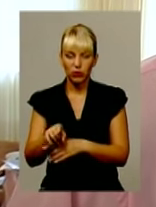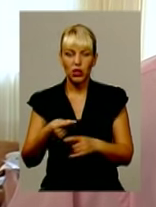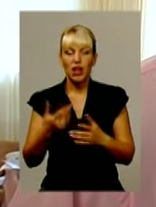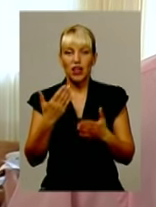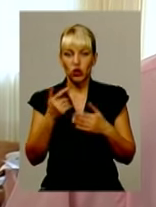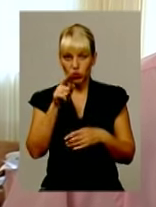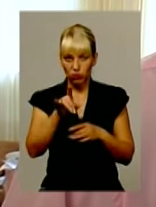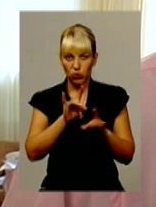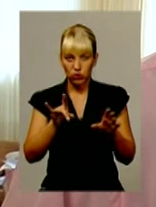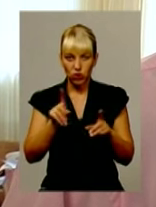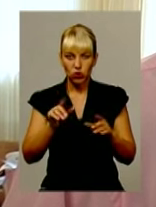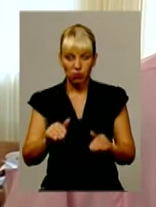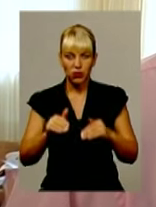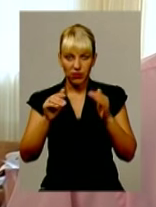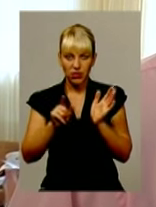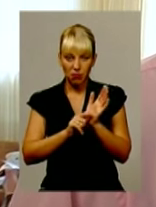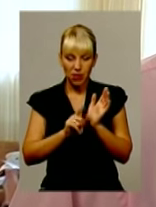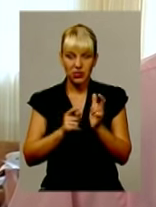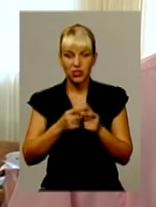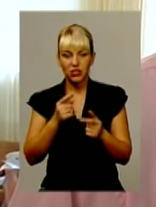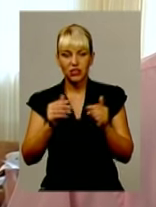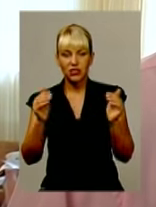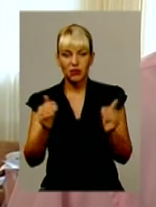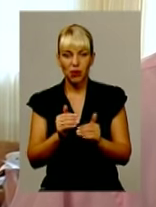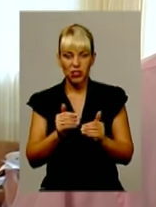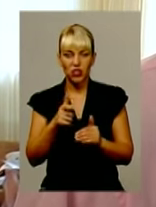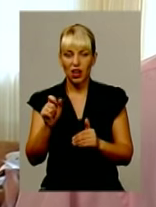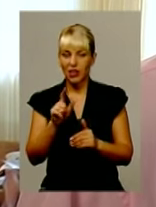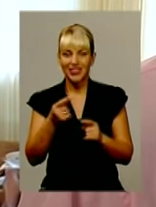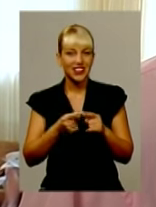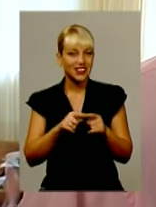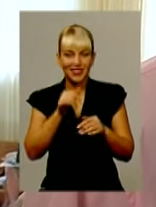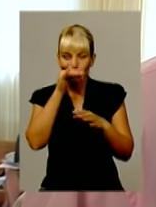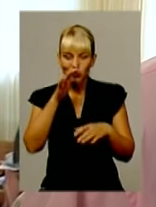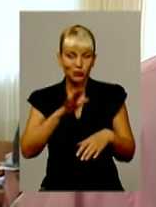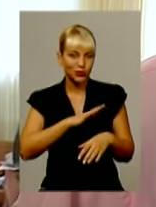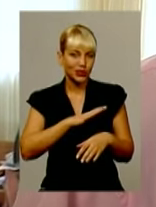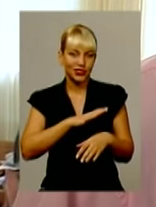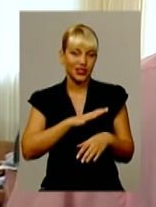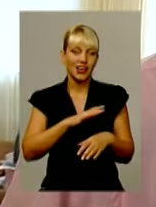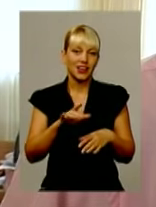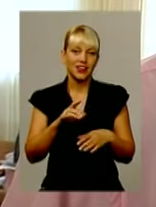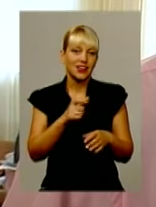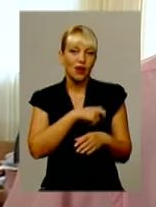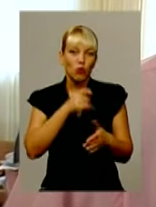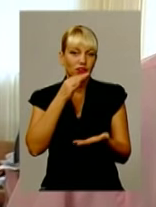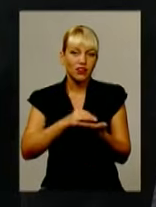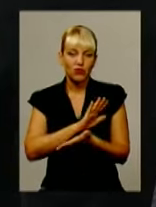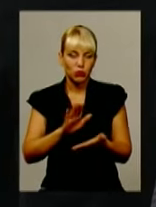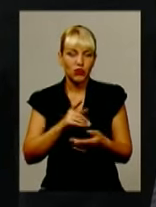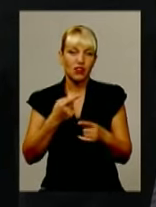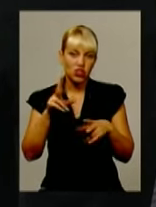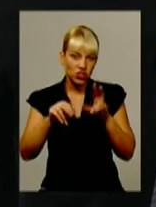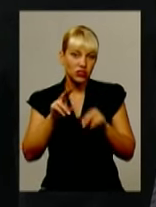пенсії чи знизять тарифи на газ, це не регулюється на місцевому рівні. І відповідно вас дурять. Або дурять себе кандидати.